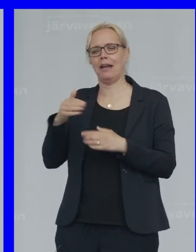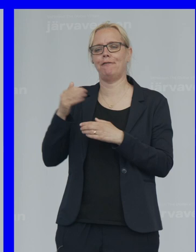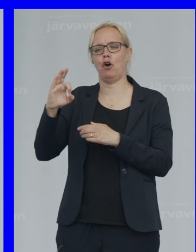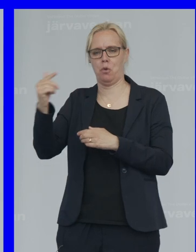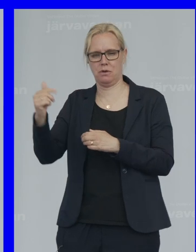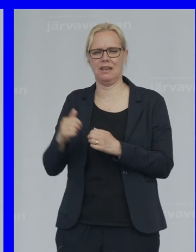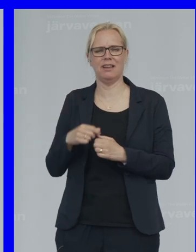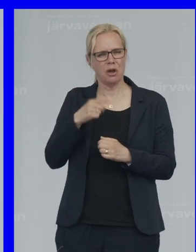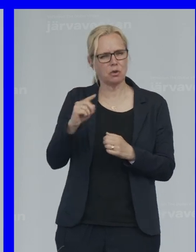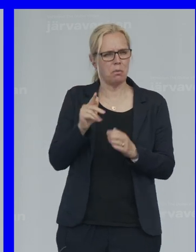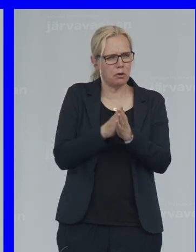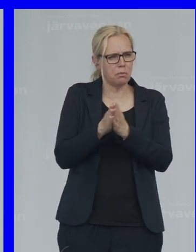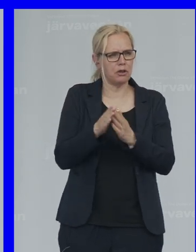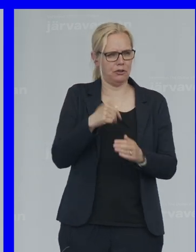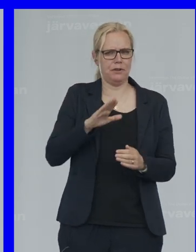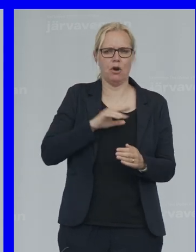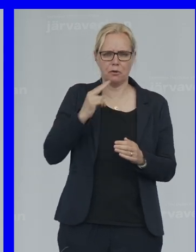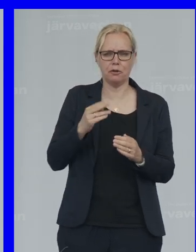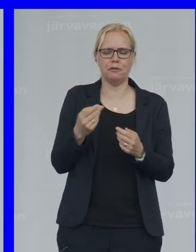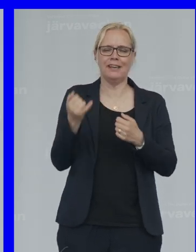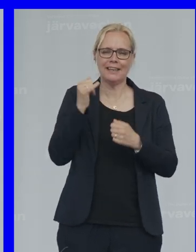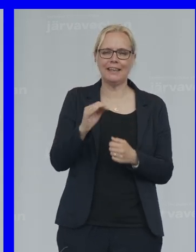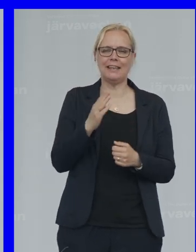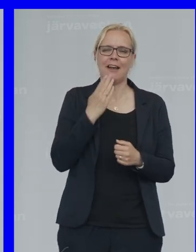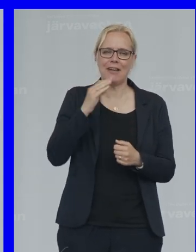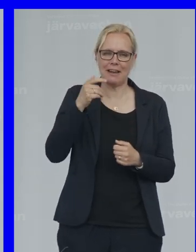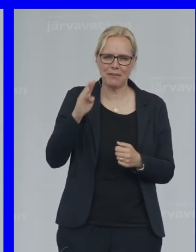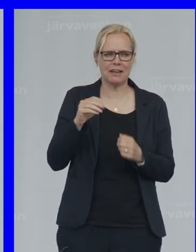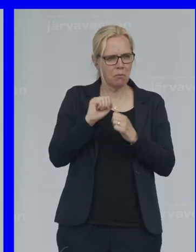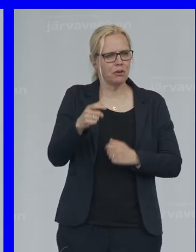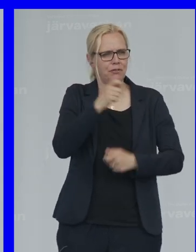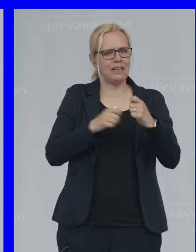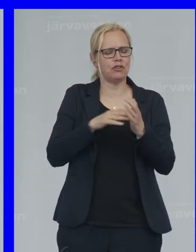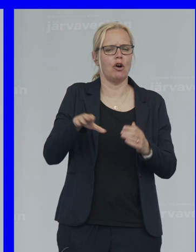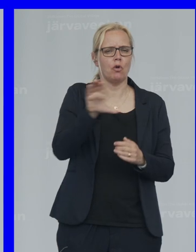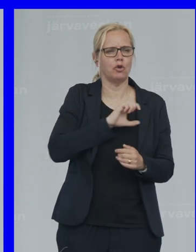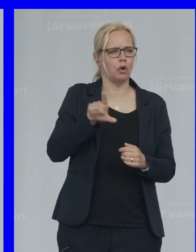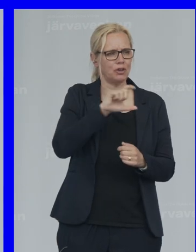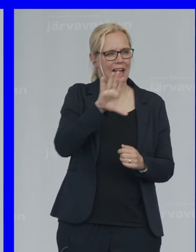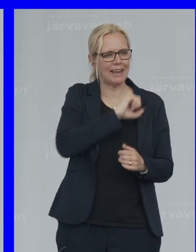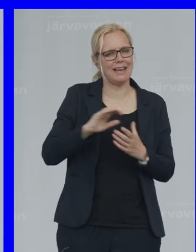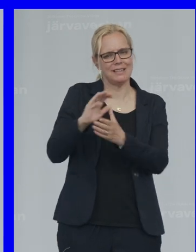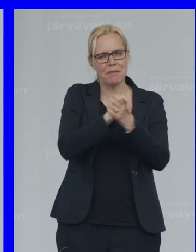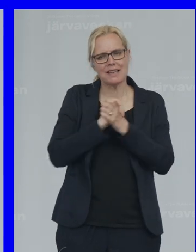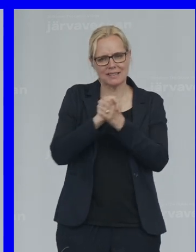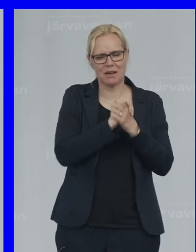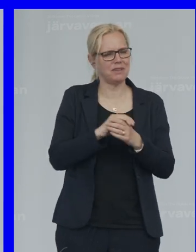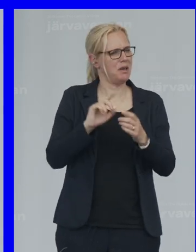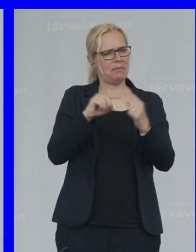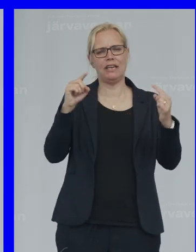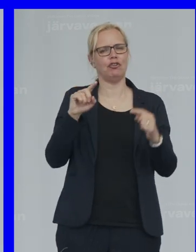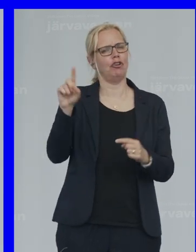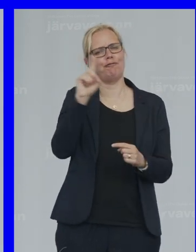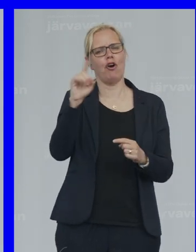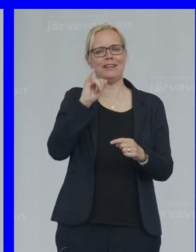utmaningar Som vi står inför I välfärden Måste finansieras Av oss Alla Gemensamt Oavsett Var i